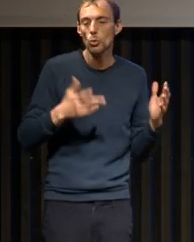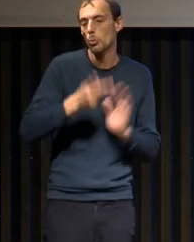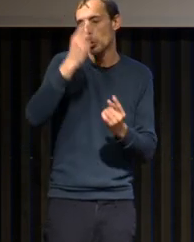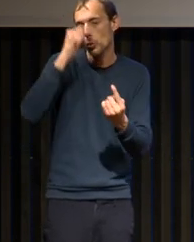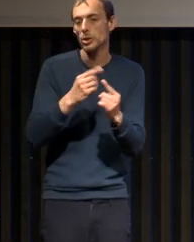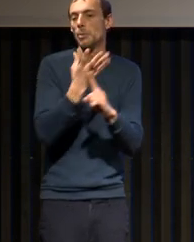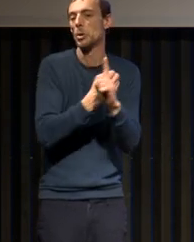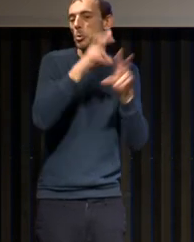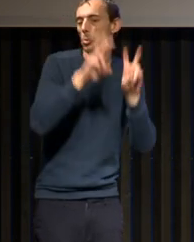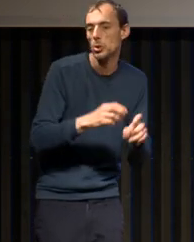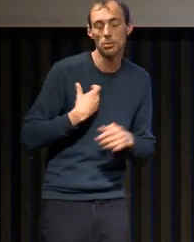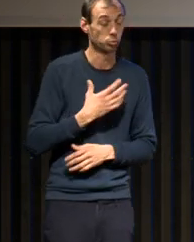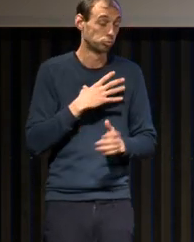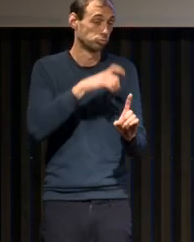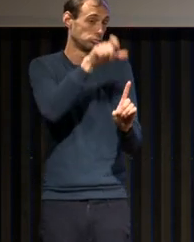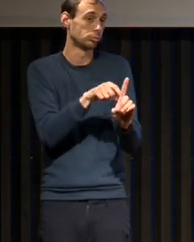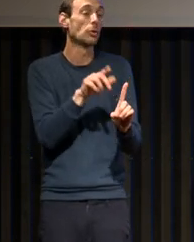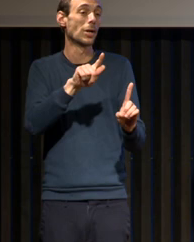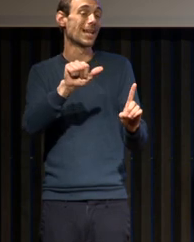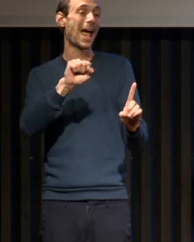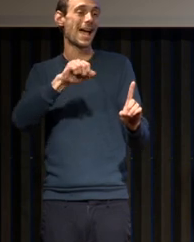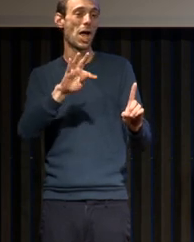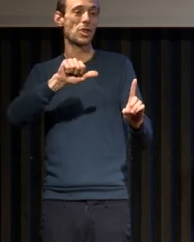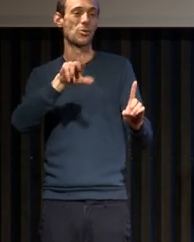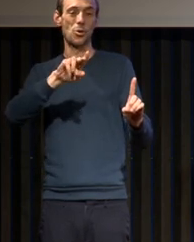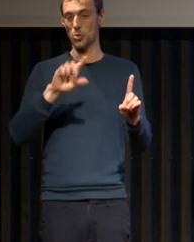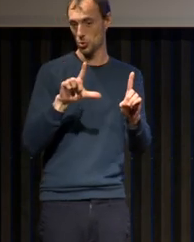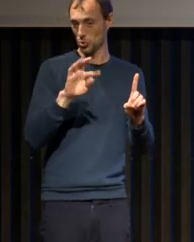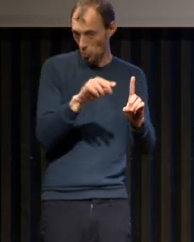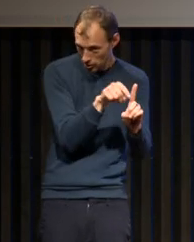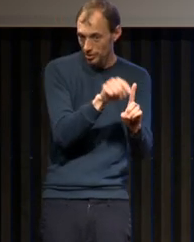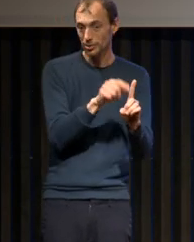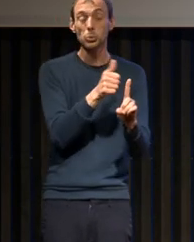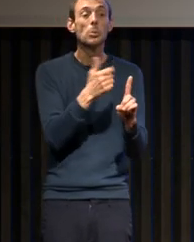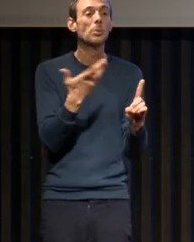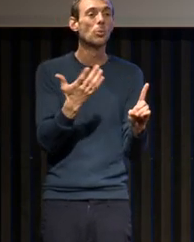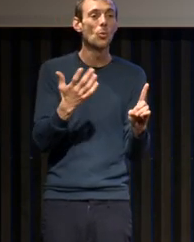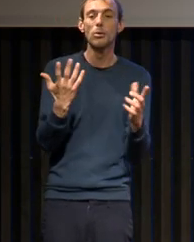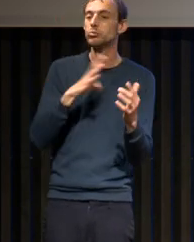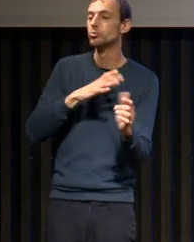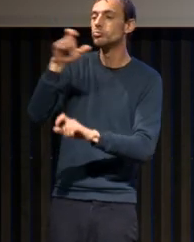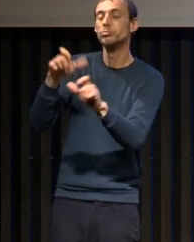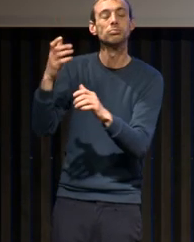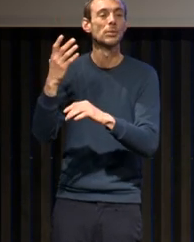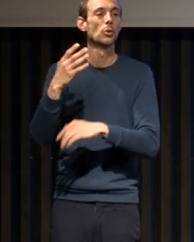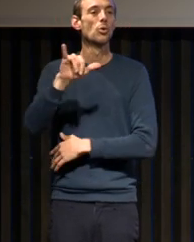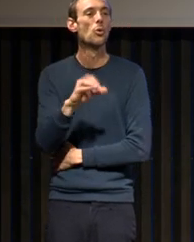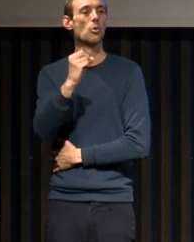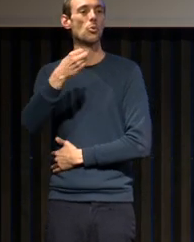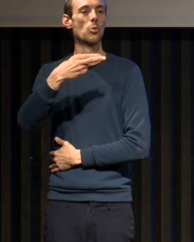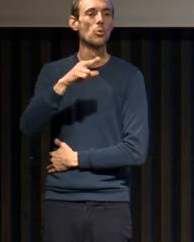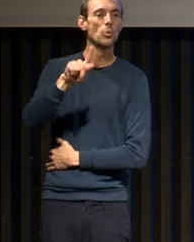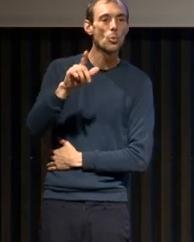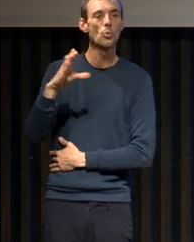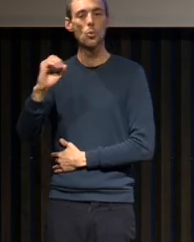Gasto, et qui écoute les présentations, notamment de Jung et Kulo. Et là,